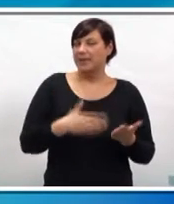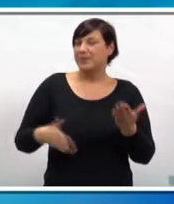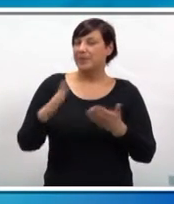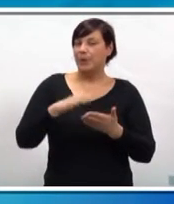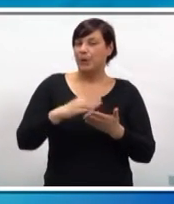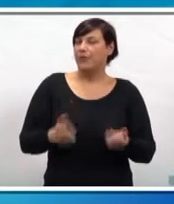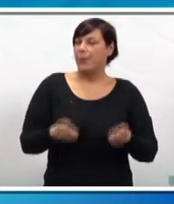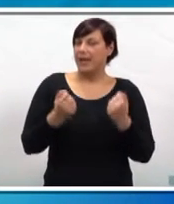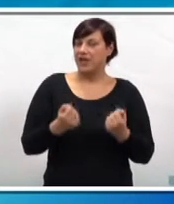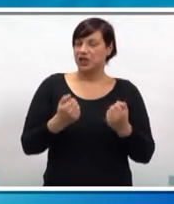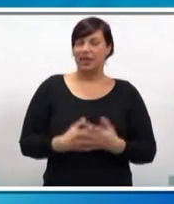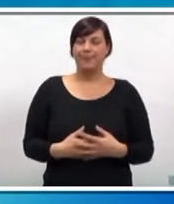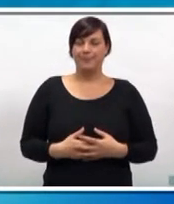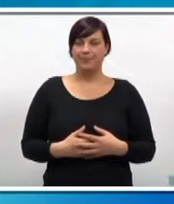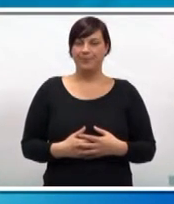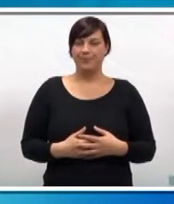se ponovno mogle pojačavati.